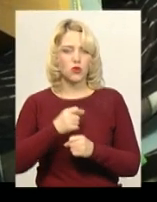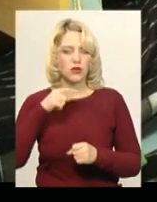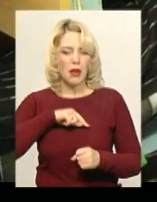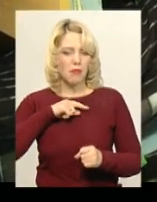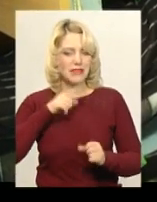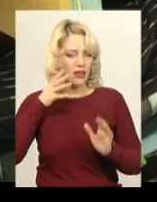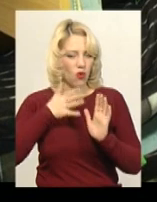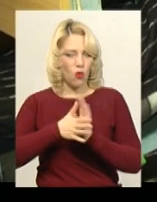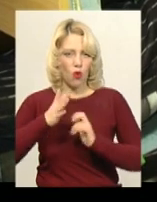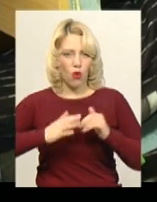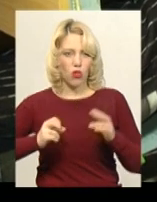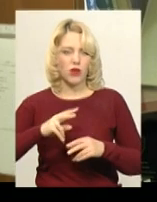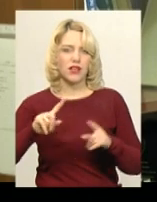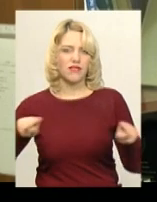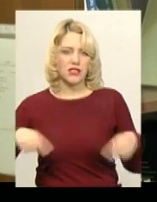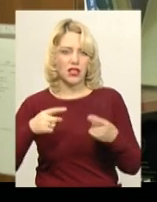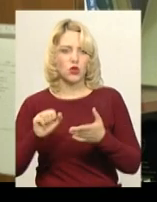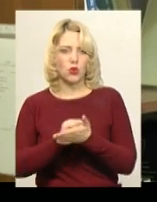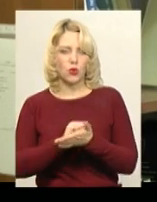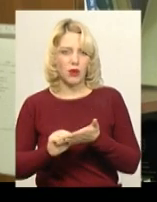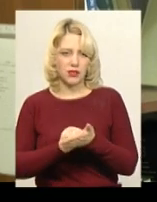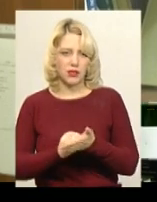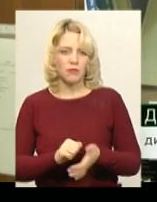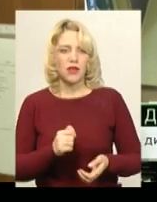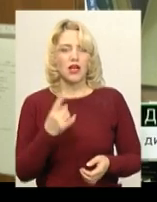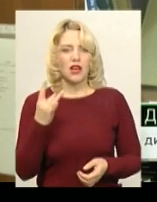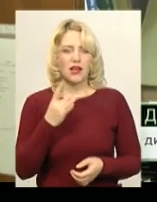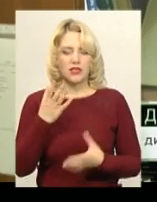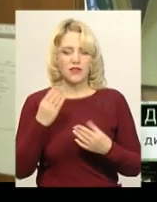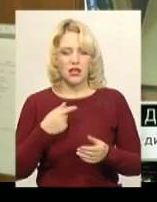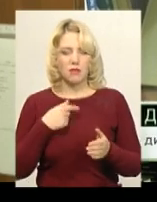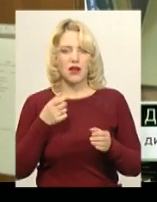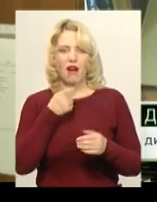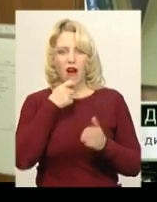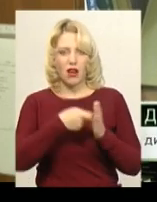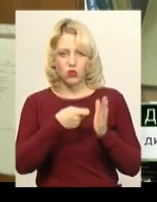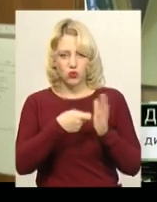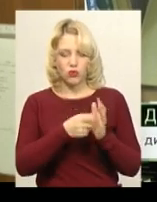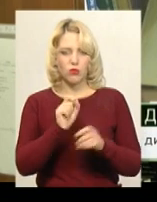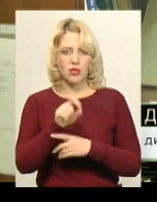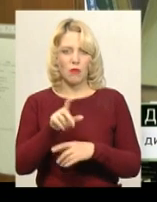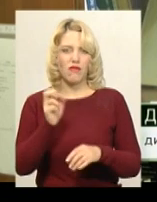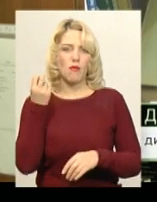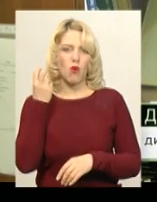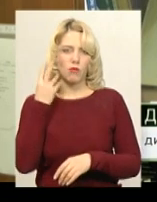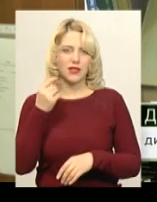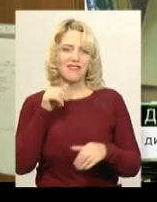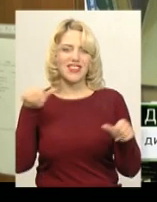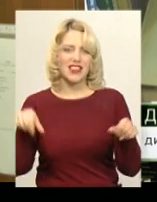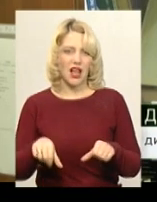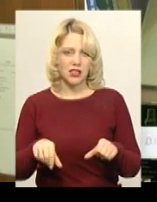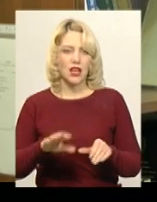втрачені документи та працевлаштуватися. Один раз на день ми їх харчуємо, замовляємо обіди в їдальні.